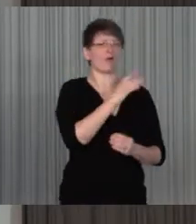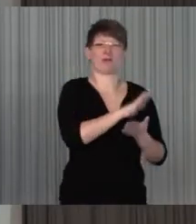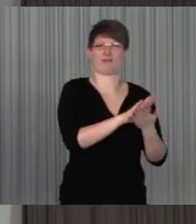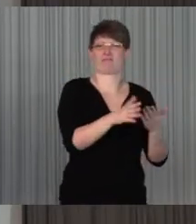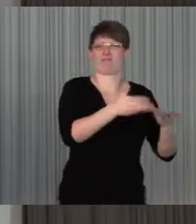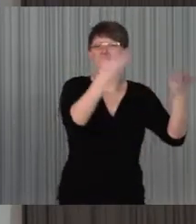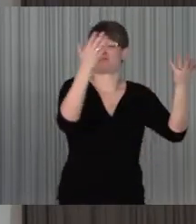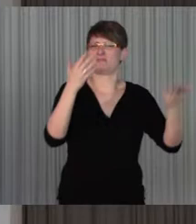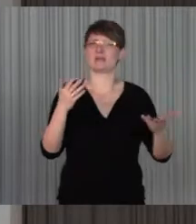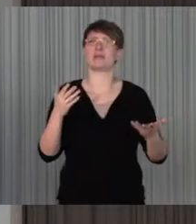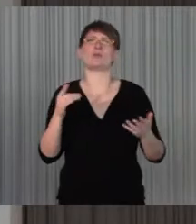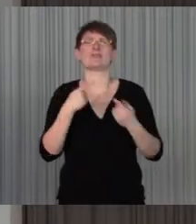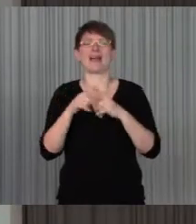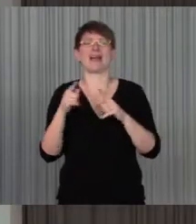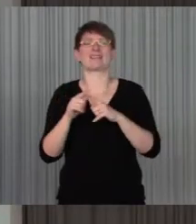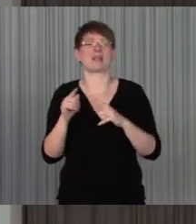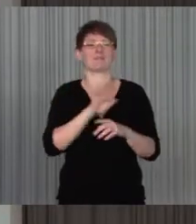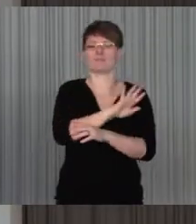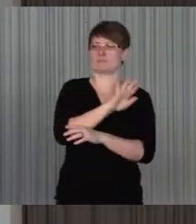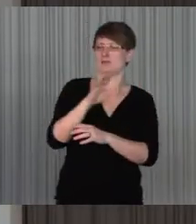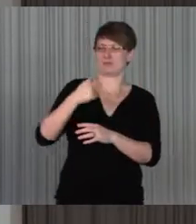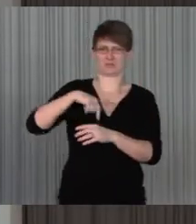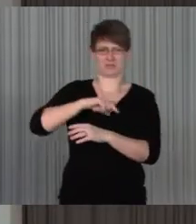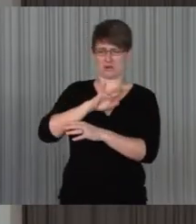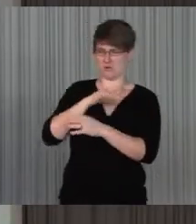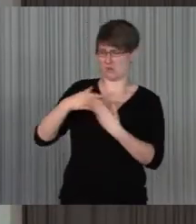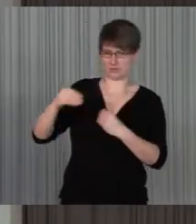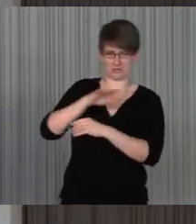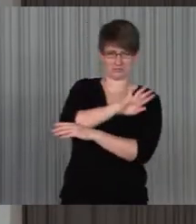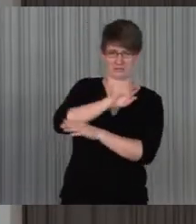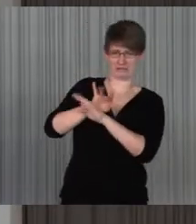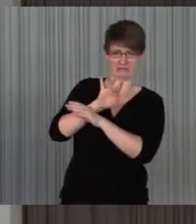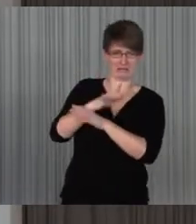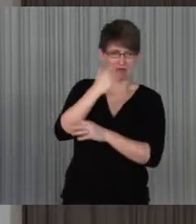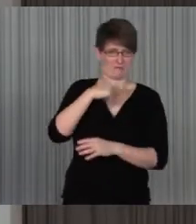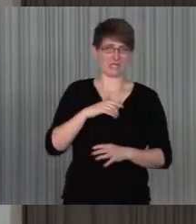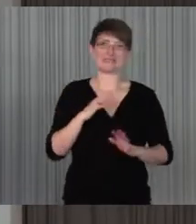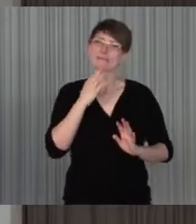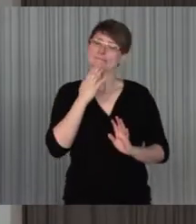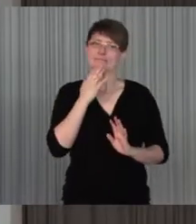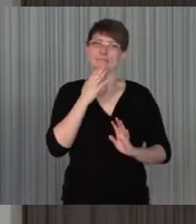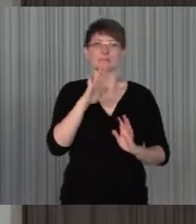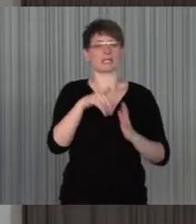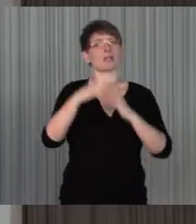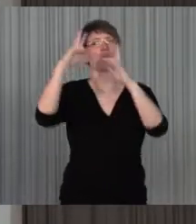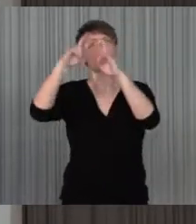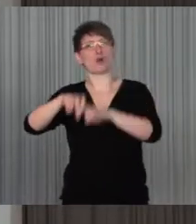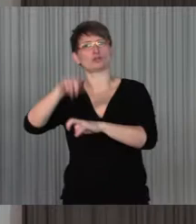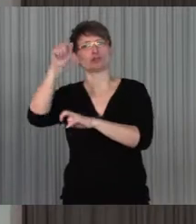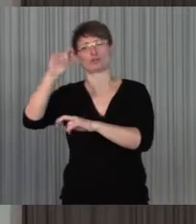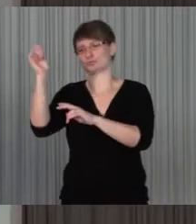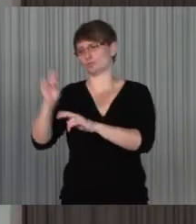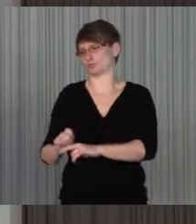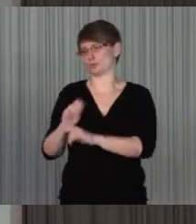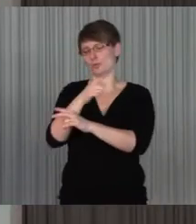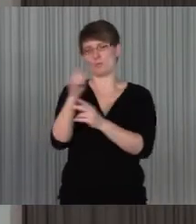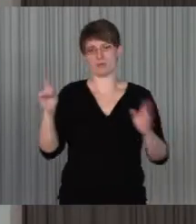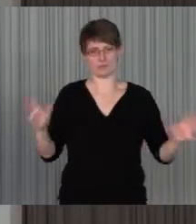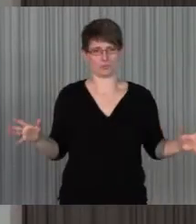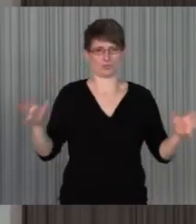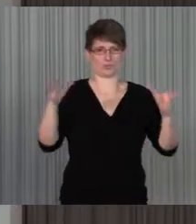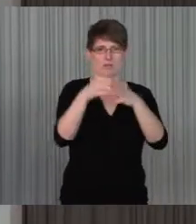Lösung eben anders kritisieren, arbeiten mit Studienprojekten, mit Forschern zusammen und entwickeln eben gemeinsam